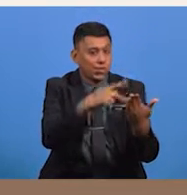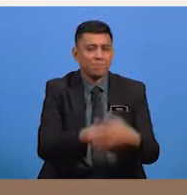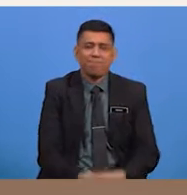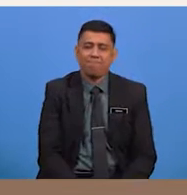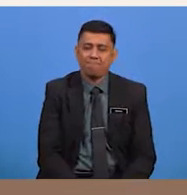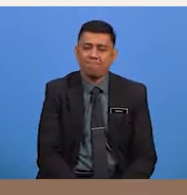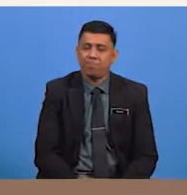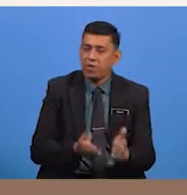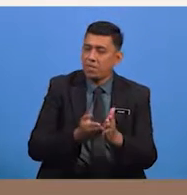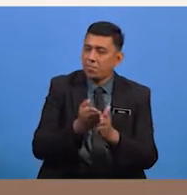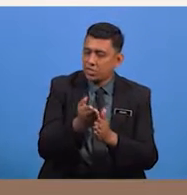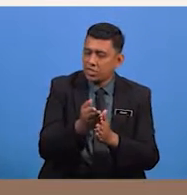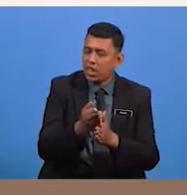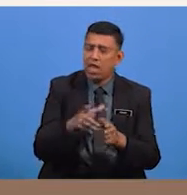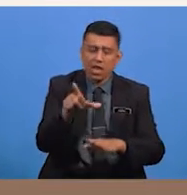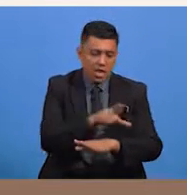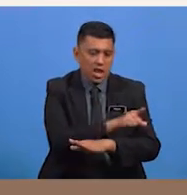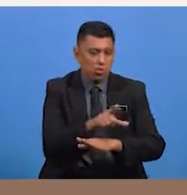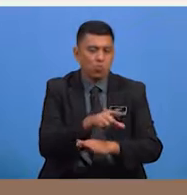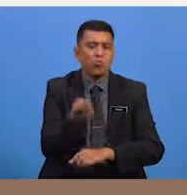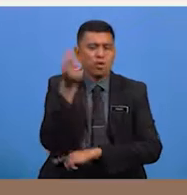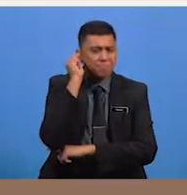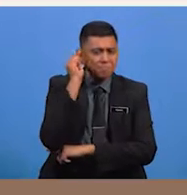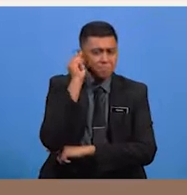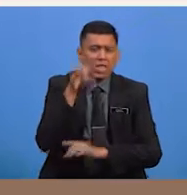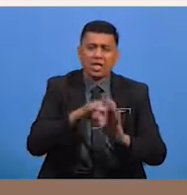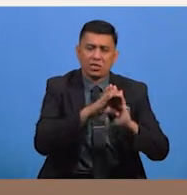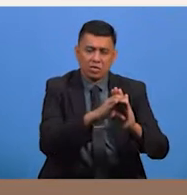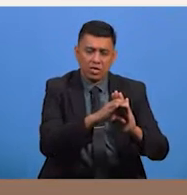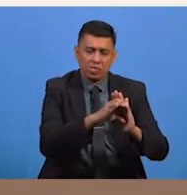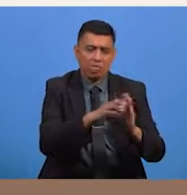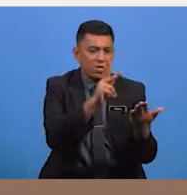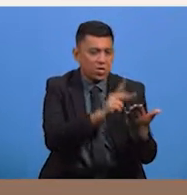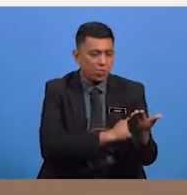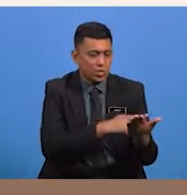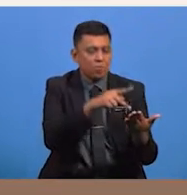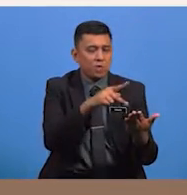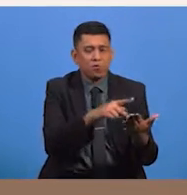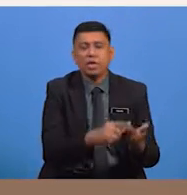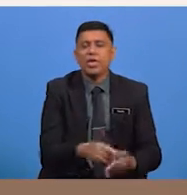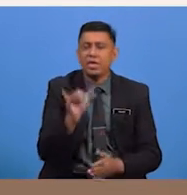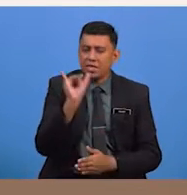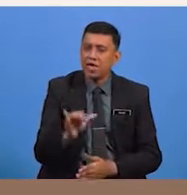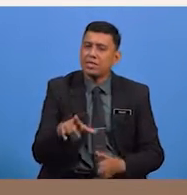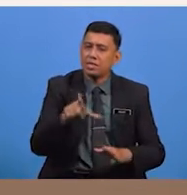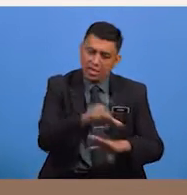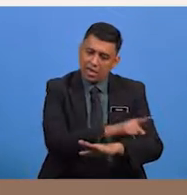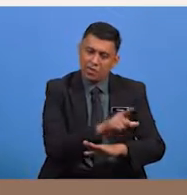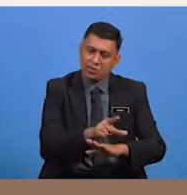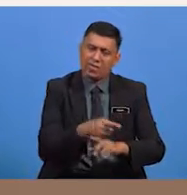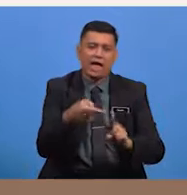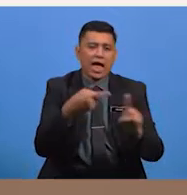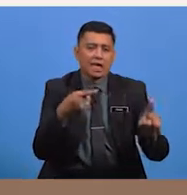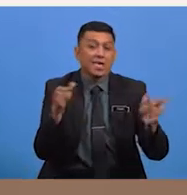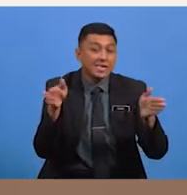Menerusi lagu tadi, kita telah melihat contoh pantun Yang dilakukan sejak kamu kecil